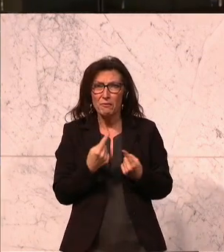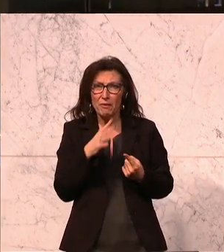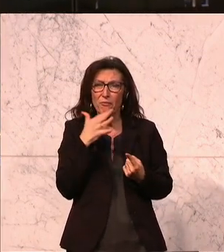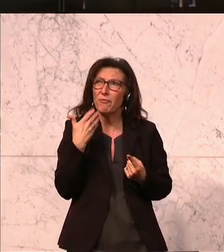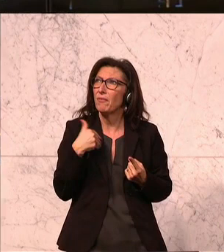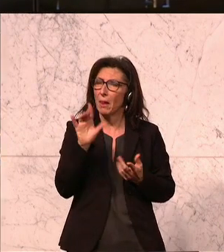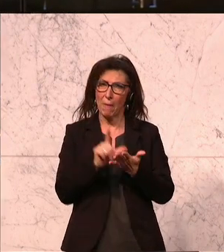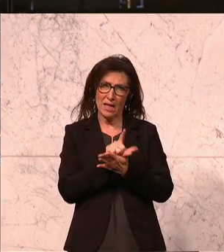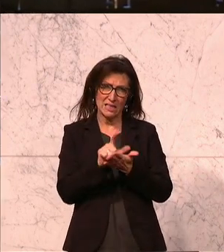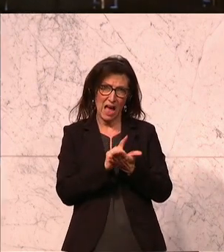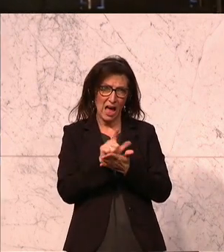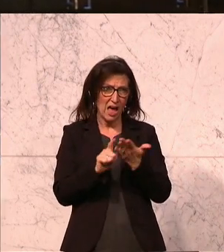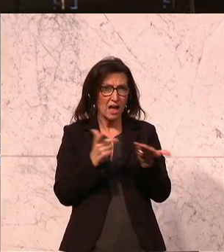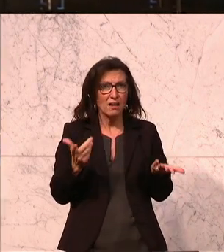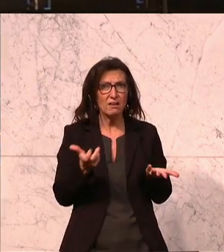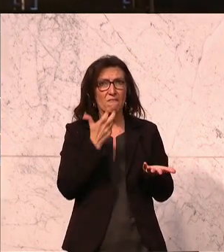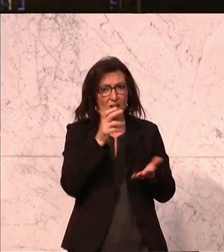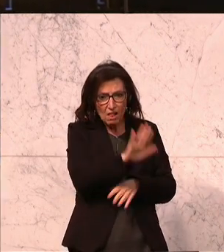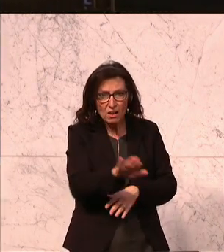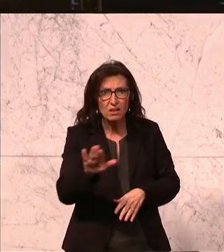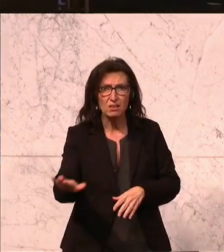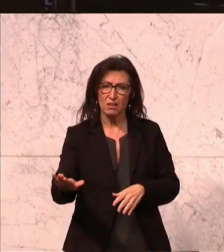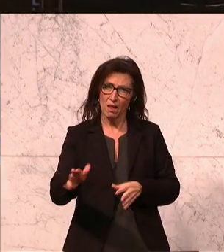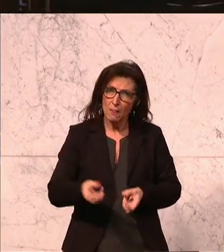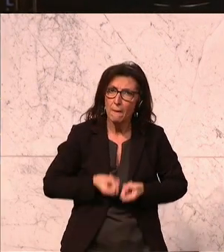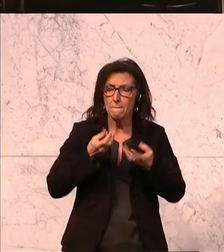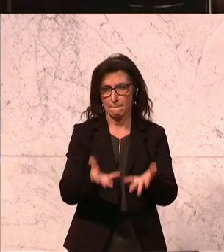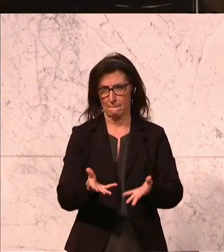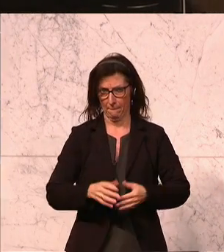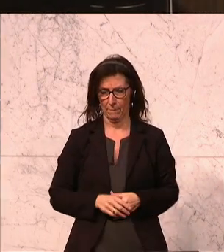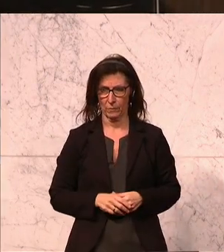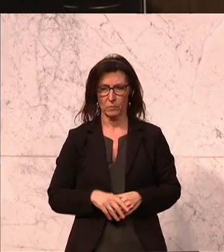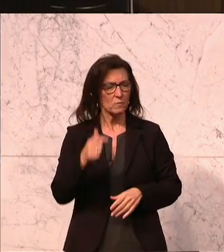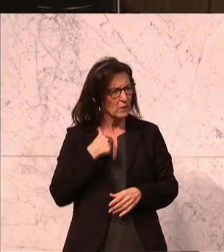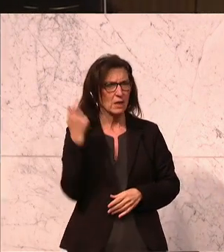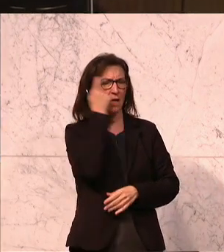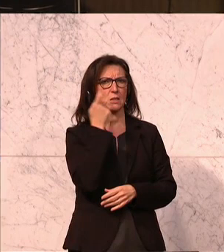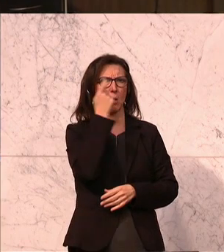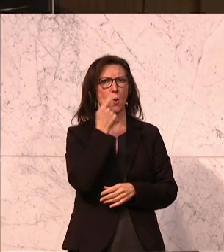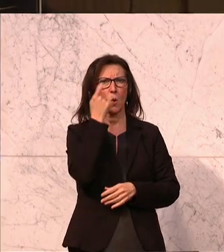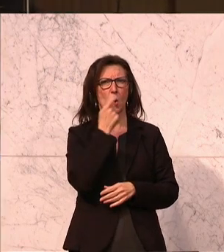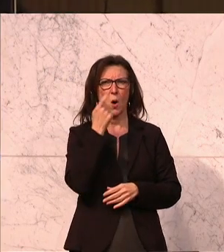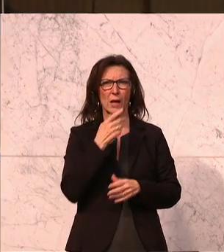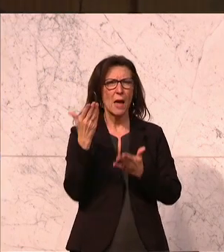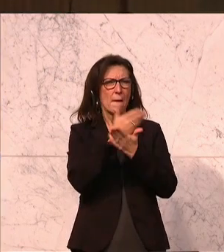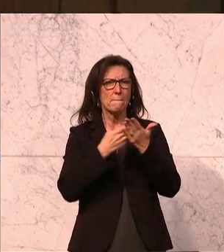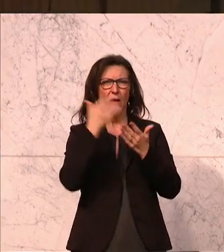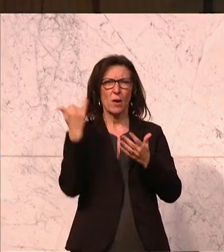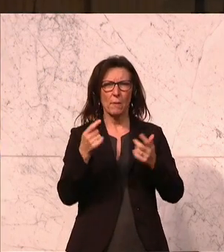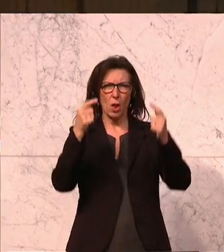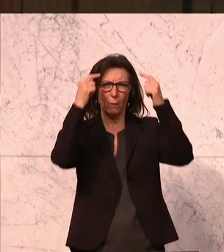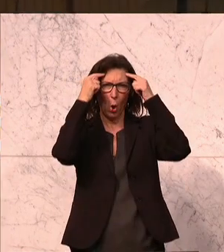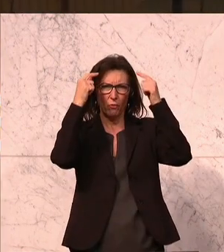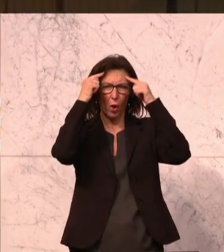Ausbildung der uns anvertrauten Kinder und Jugendlichen investieren wollen. Ich mache mir Sorgen, weil Bildung so kopflastig ist und durch die